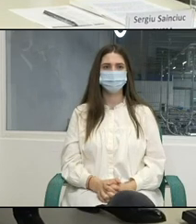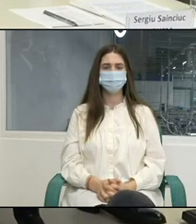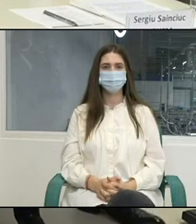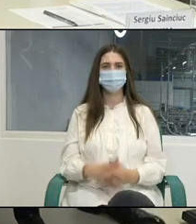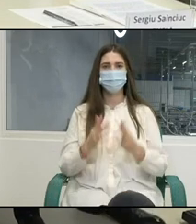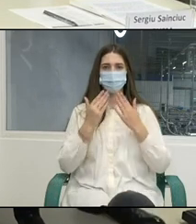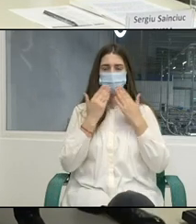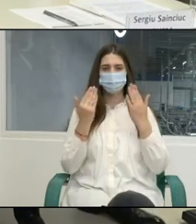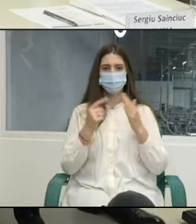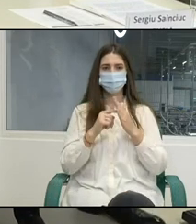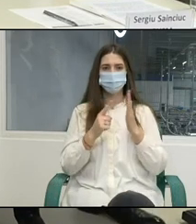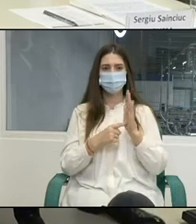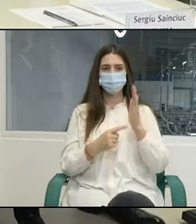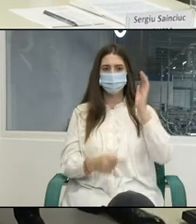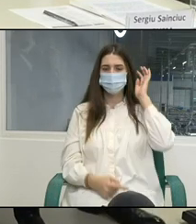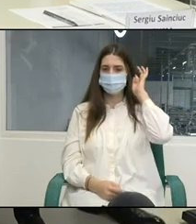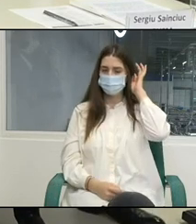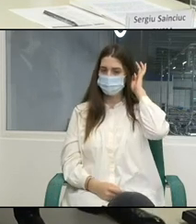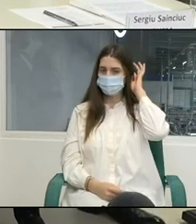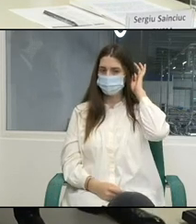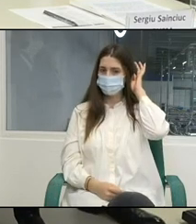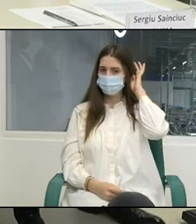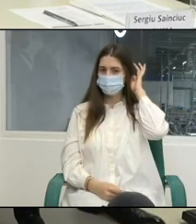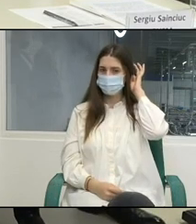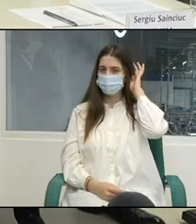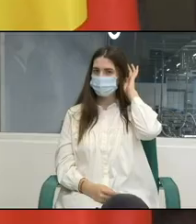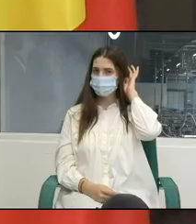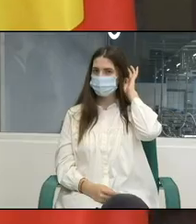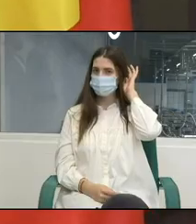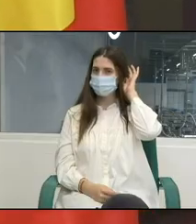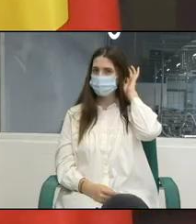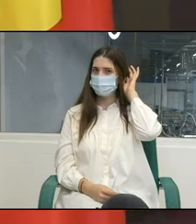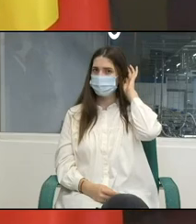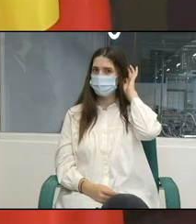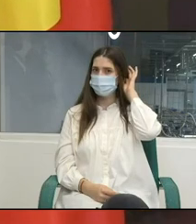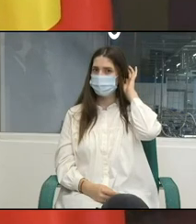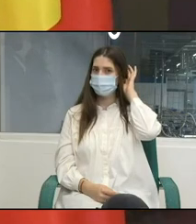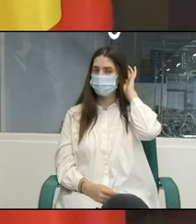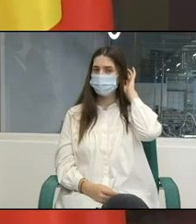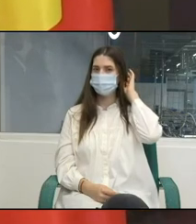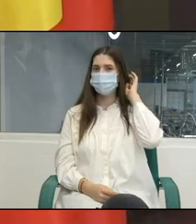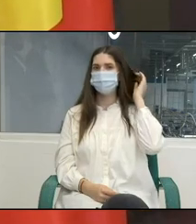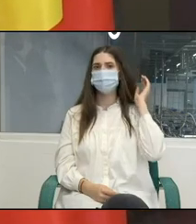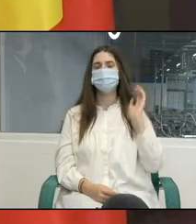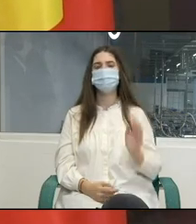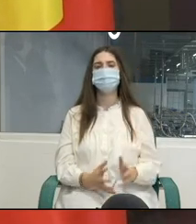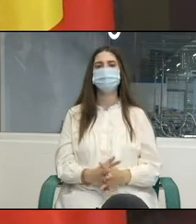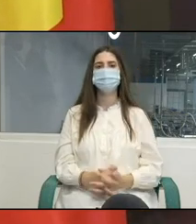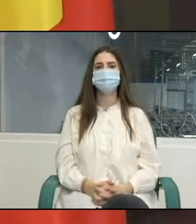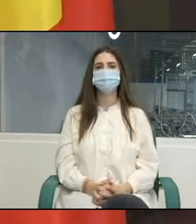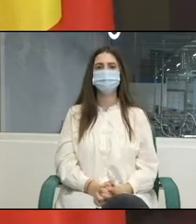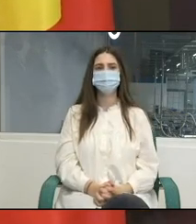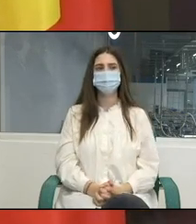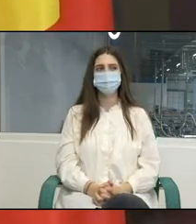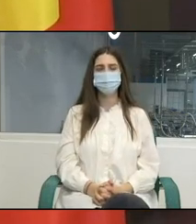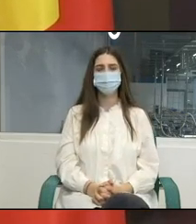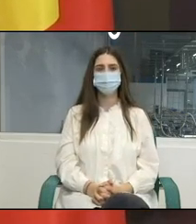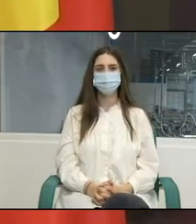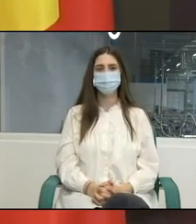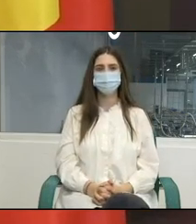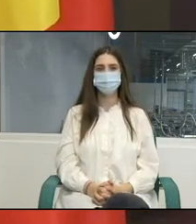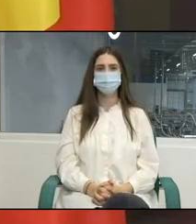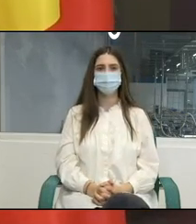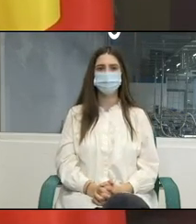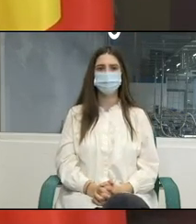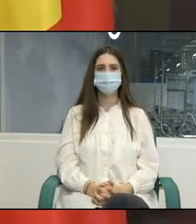întrebare vine de la Unimedia Probabil că această întrebare va fi